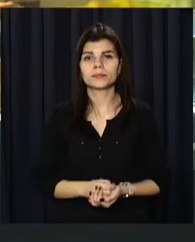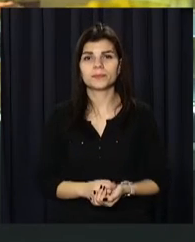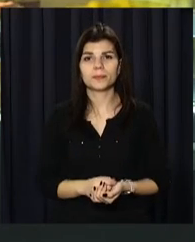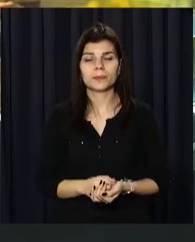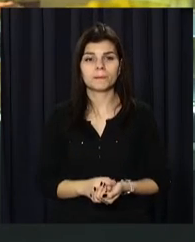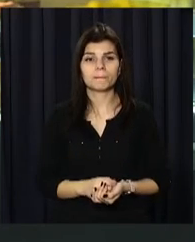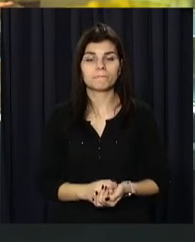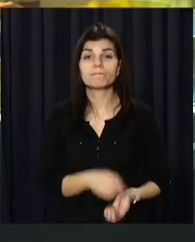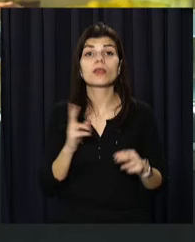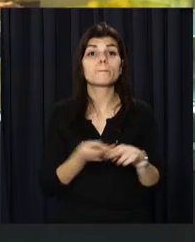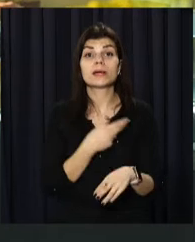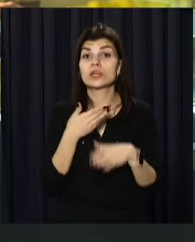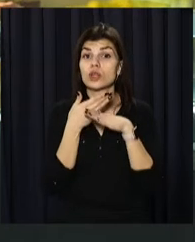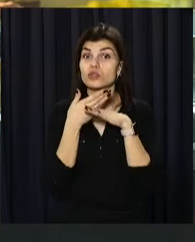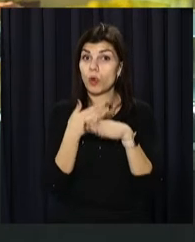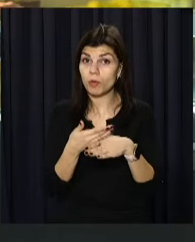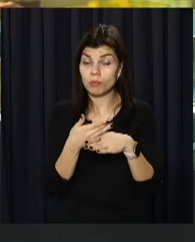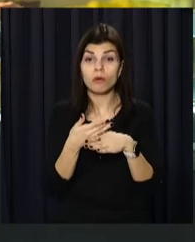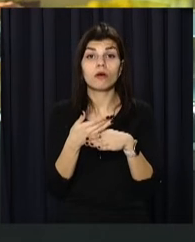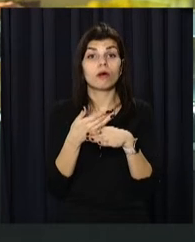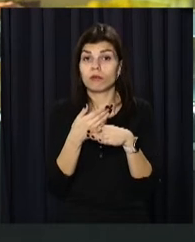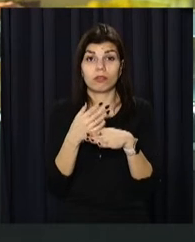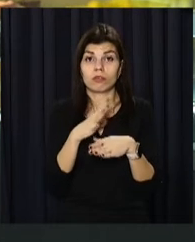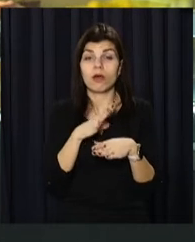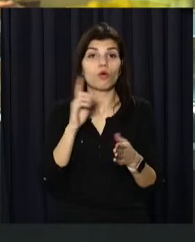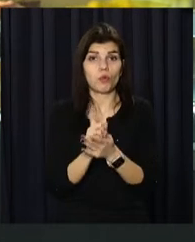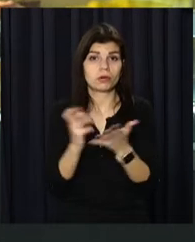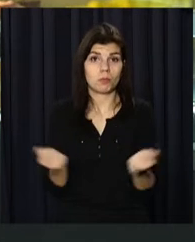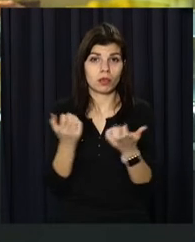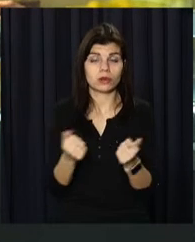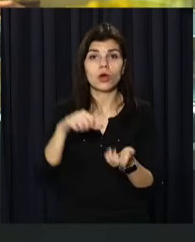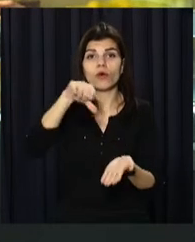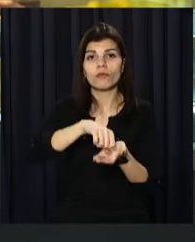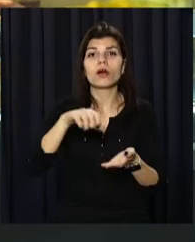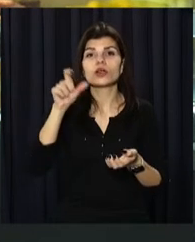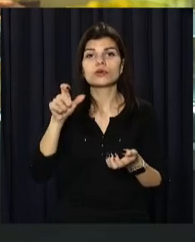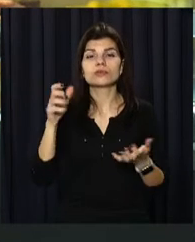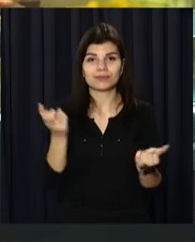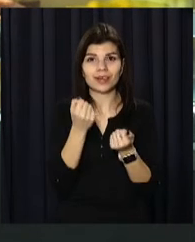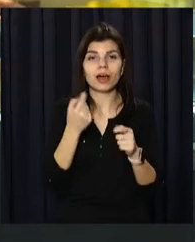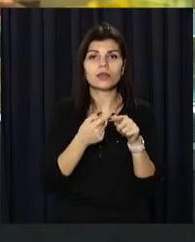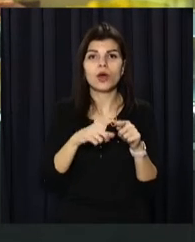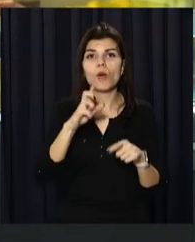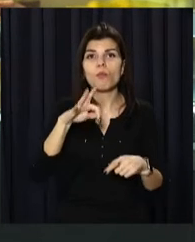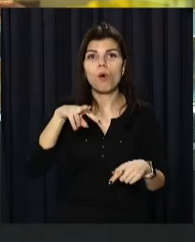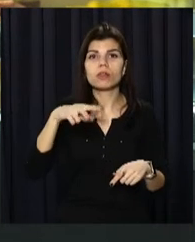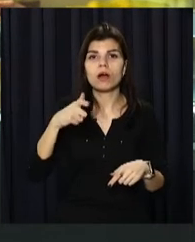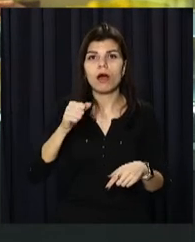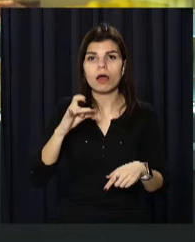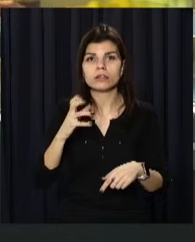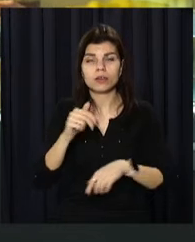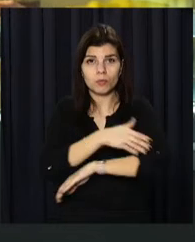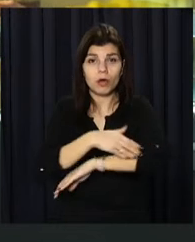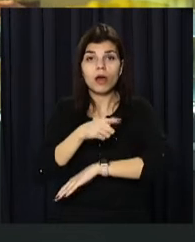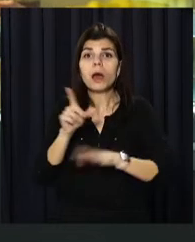Без допомоги рятувальників не обійшлася і мешканка будинку по вулиці Болгарській у Дніпрі. Там зі своєї квартири не могла вибратися